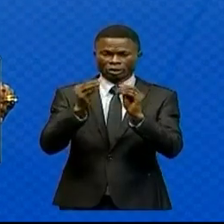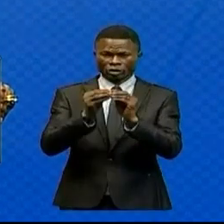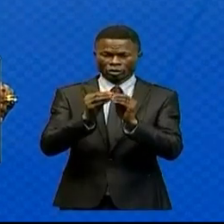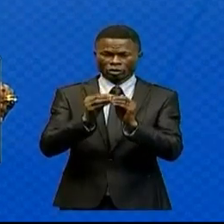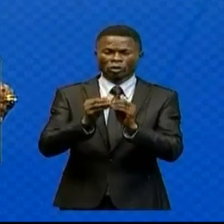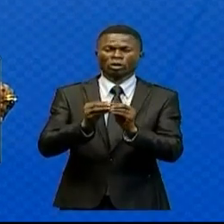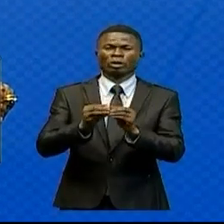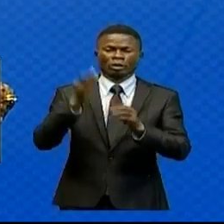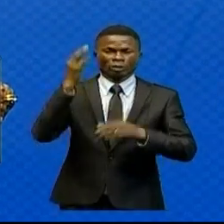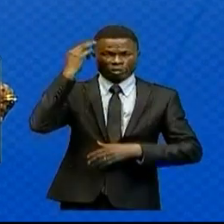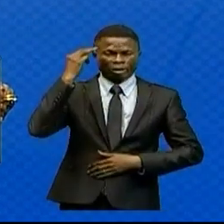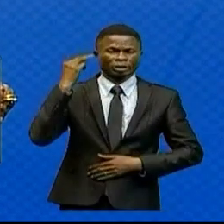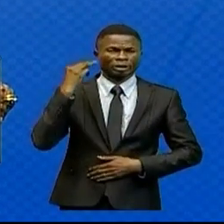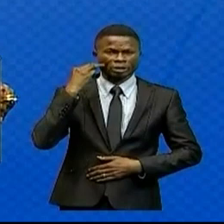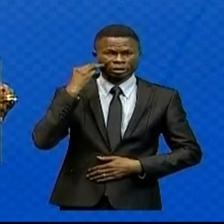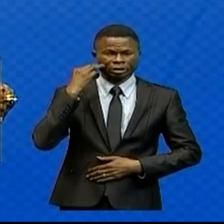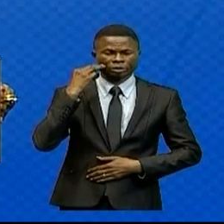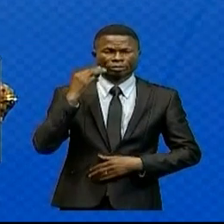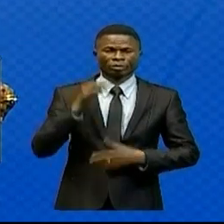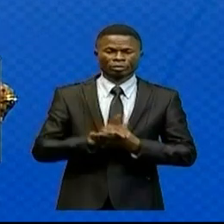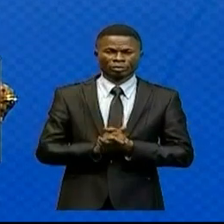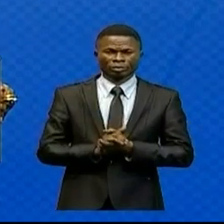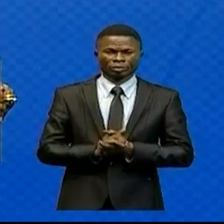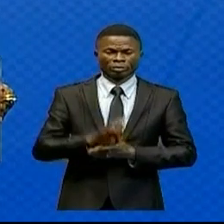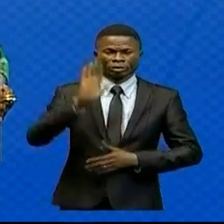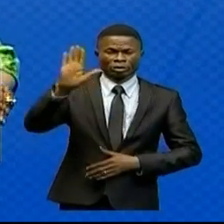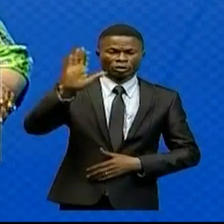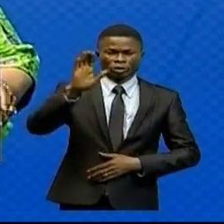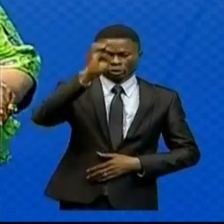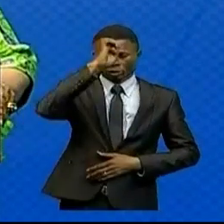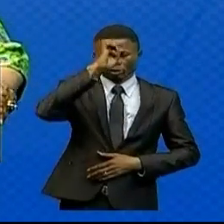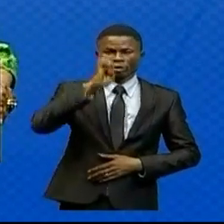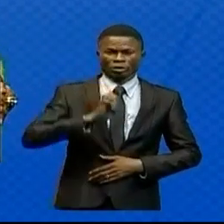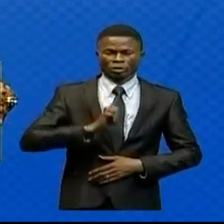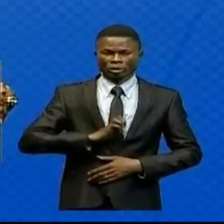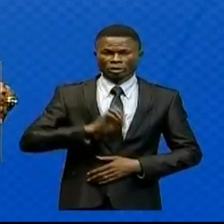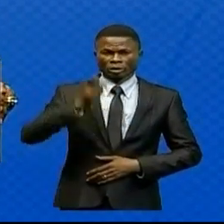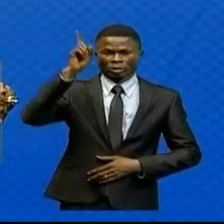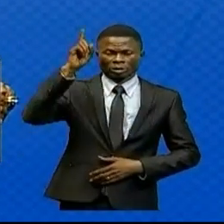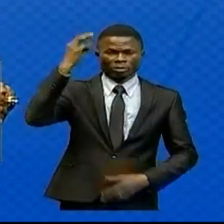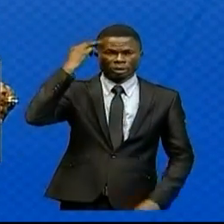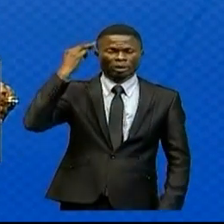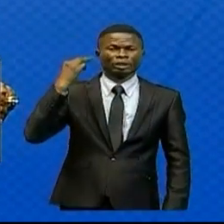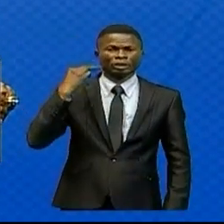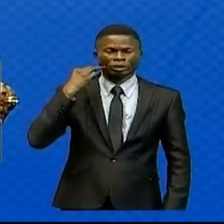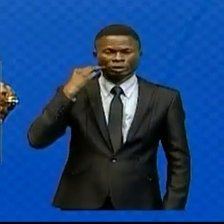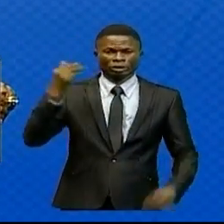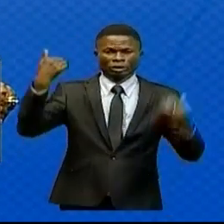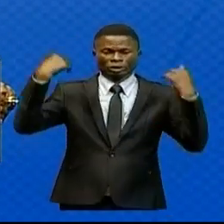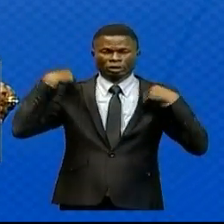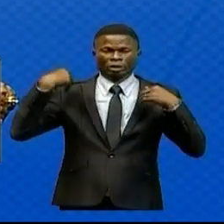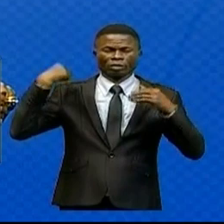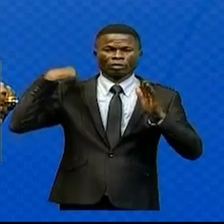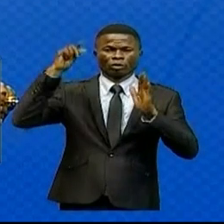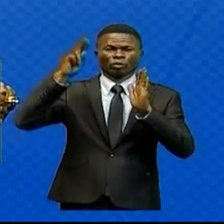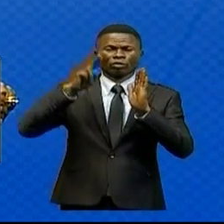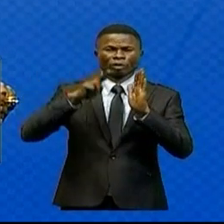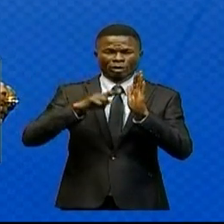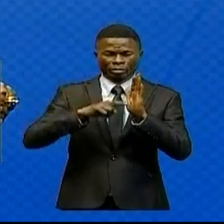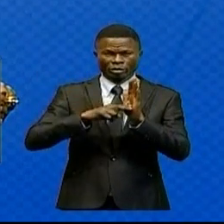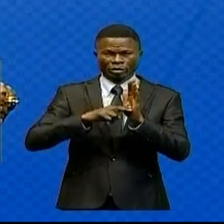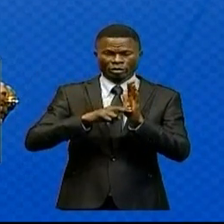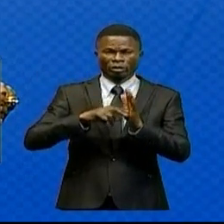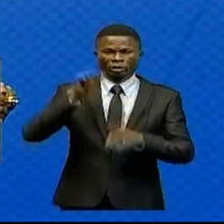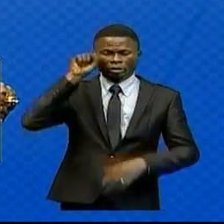Ces trois thématiques feront l'objet des trois grandes sessions censées aboutir à des solutions concrètes, profitables à l'humanité et surtout aux pays en